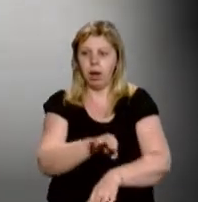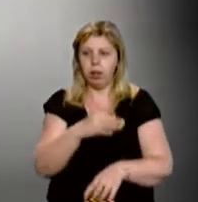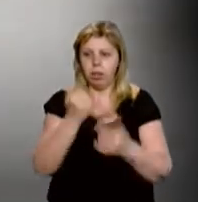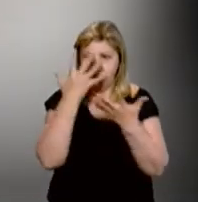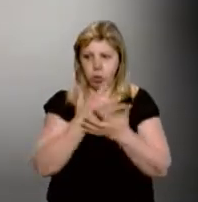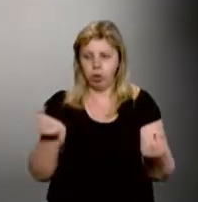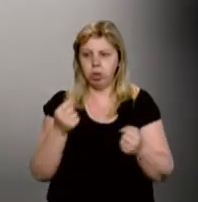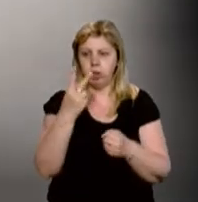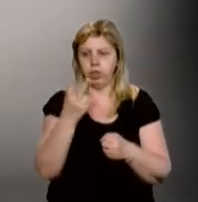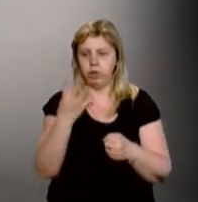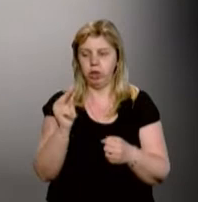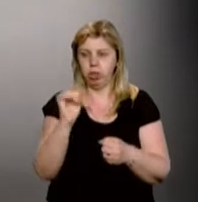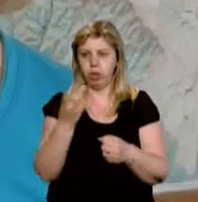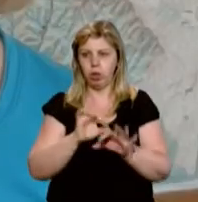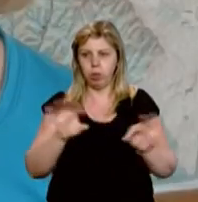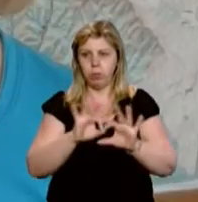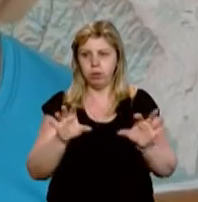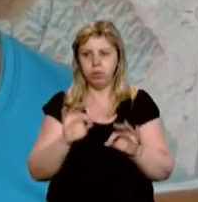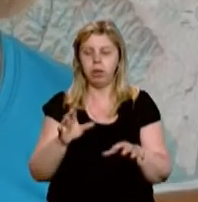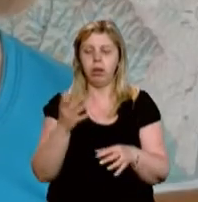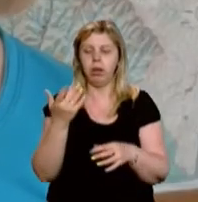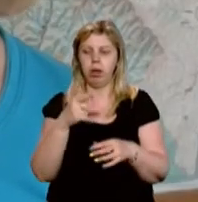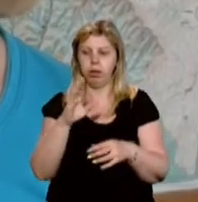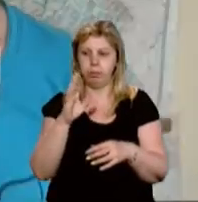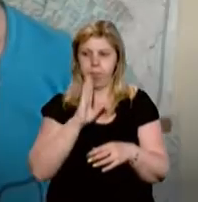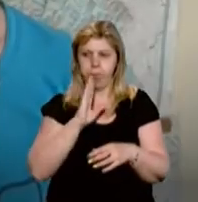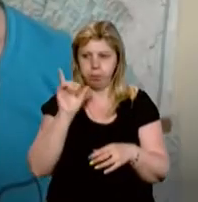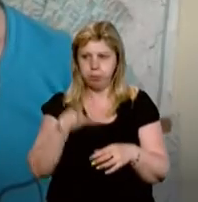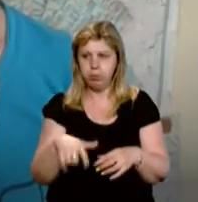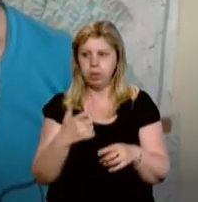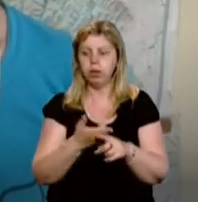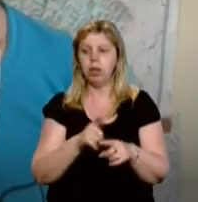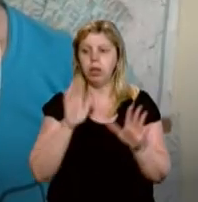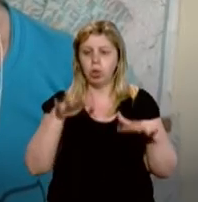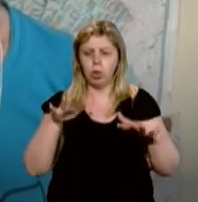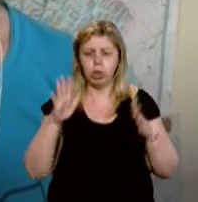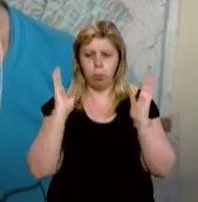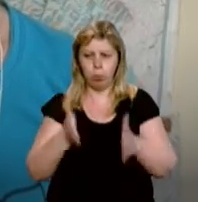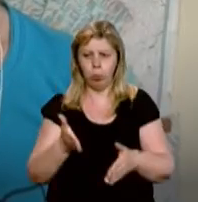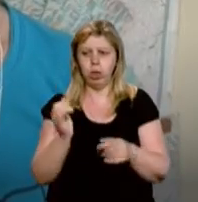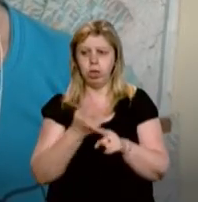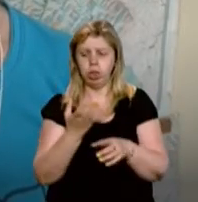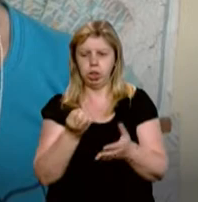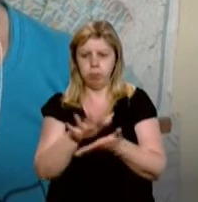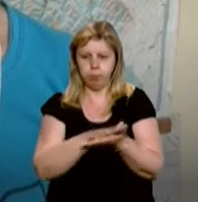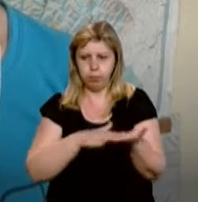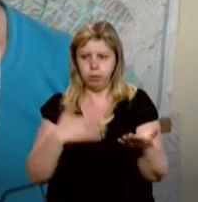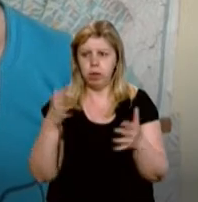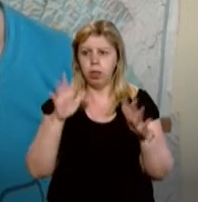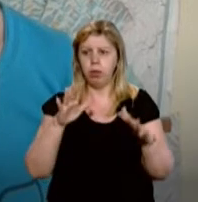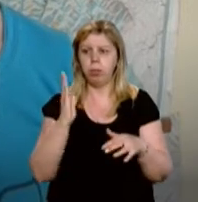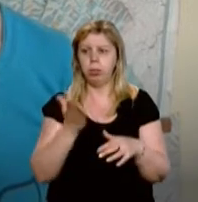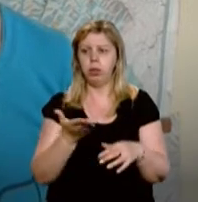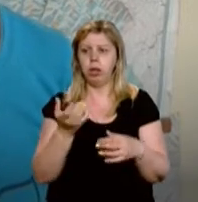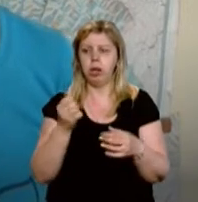вночі 24 червня, розповіла синоптикиня Василина Блох. Дощі будуть від помірних до значних і опади будуть